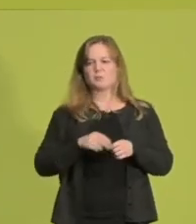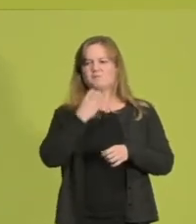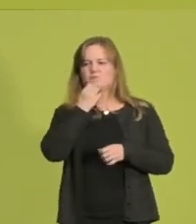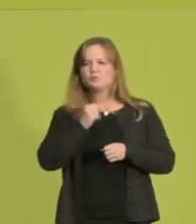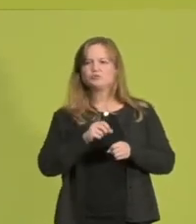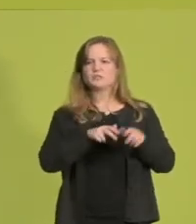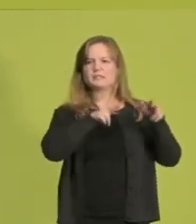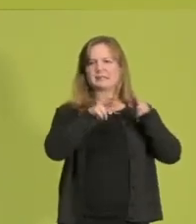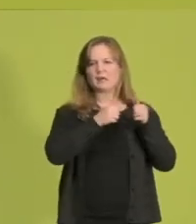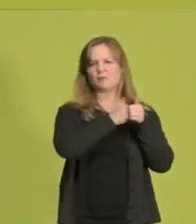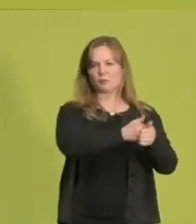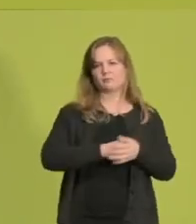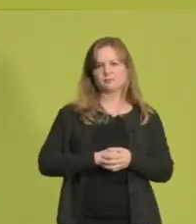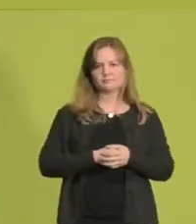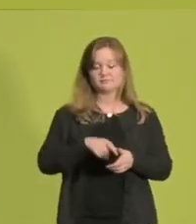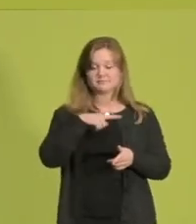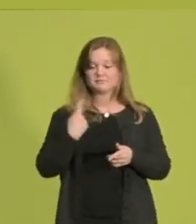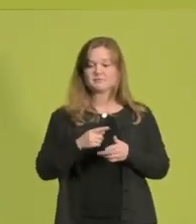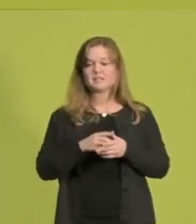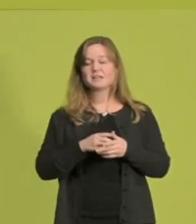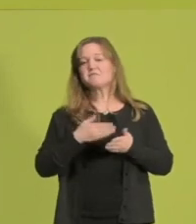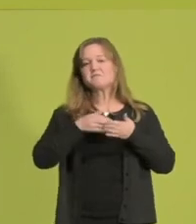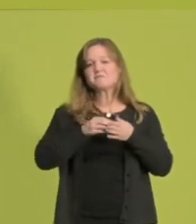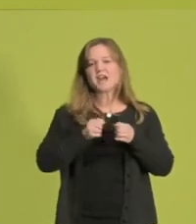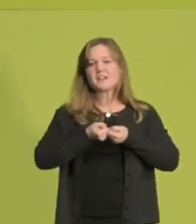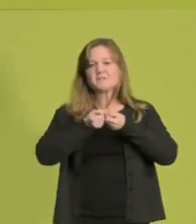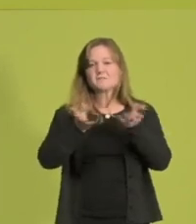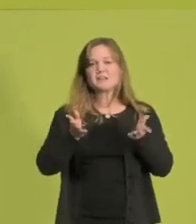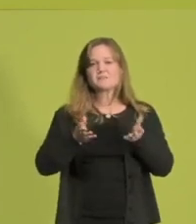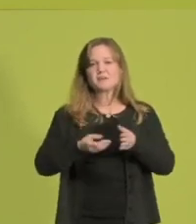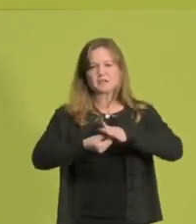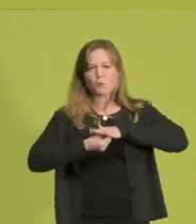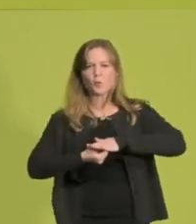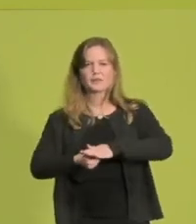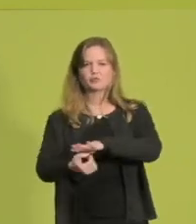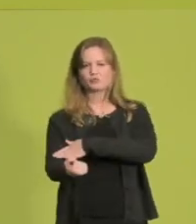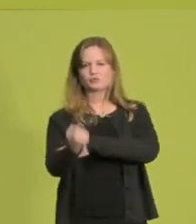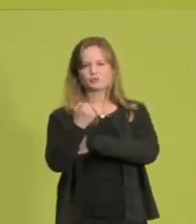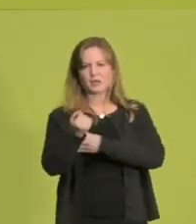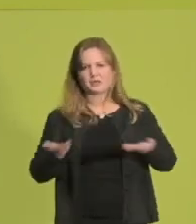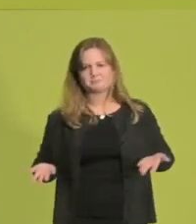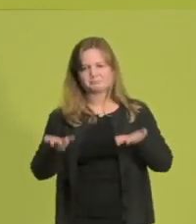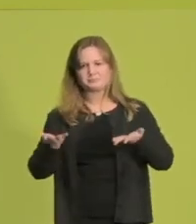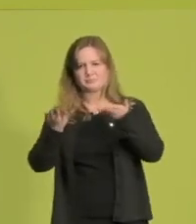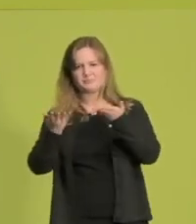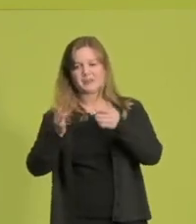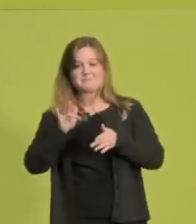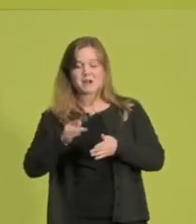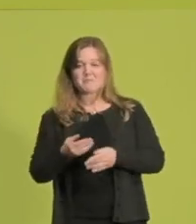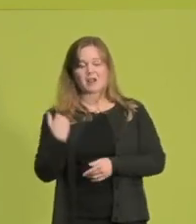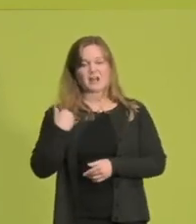sind. Wir werden die Vielfalt unseres Nordrhein-Westfalens stärken, auch wenn das hin und wieder